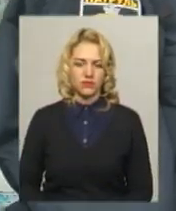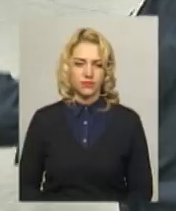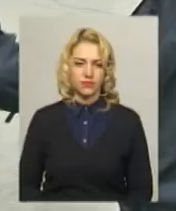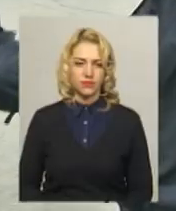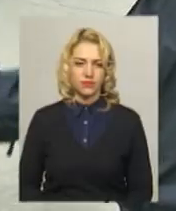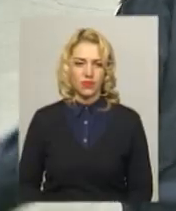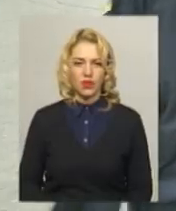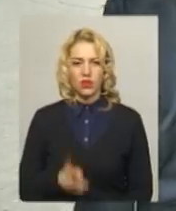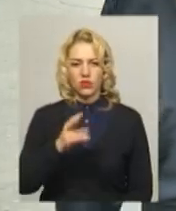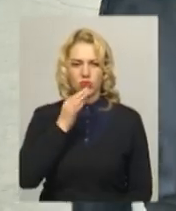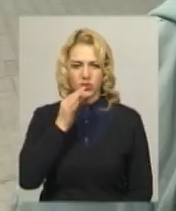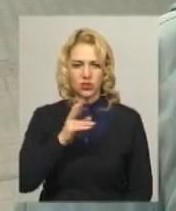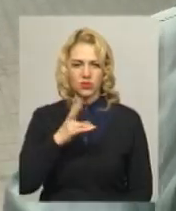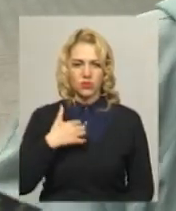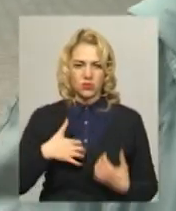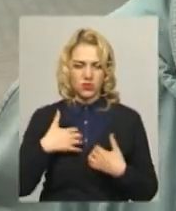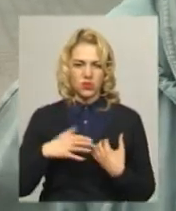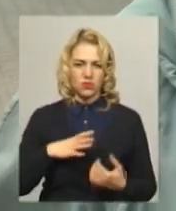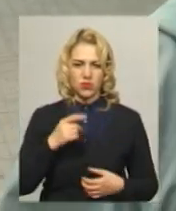Хтось каже, що поспішав.